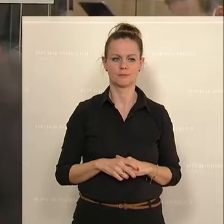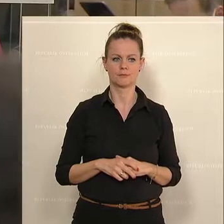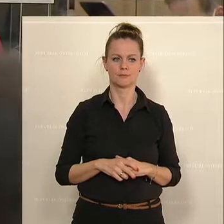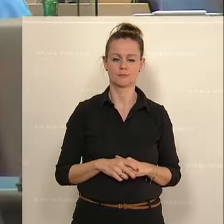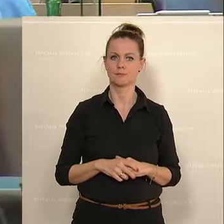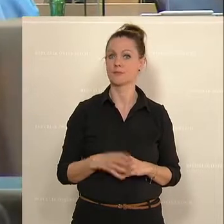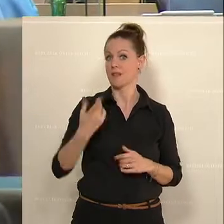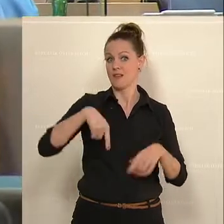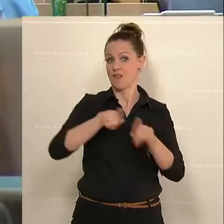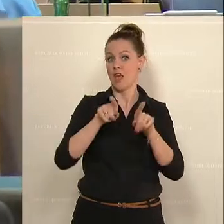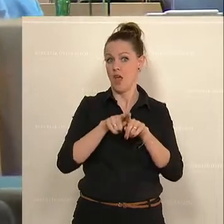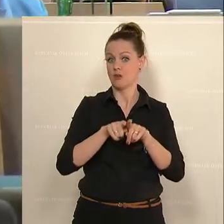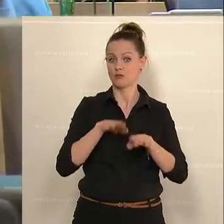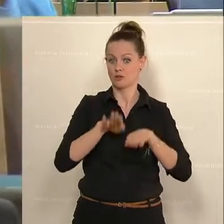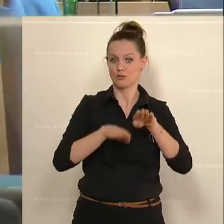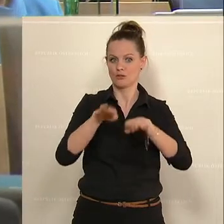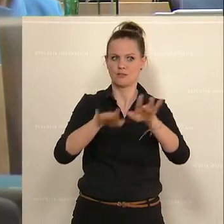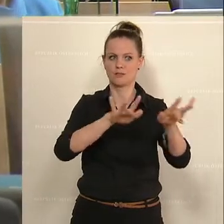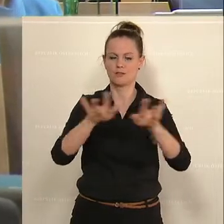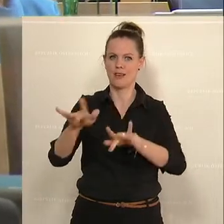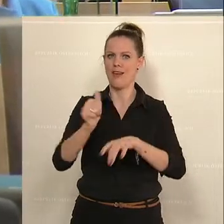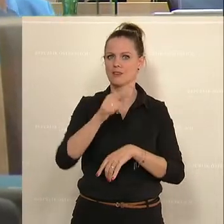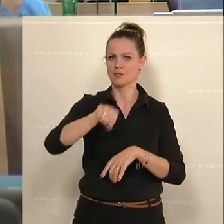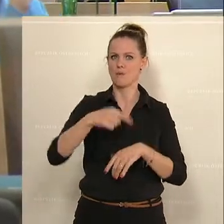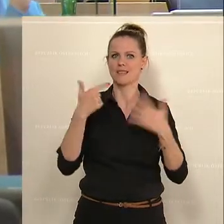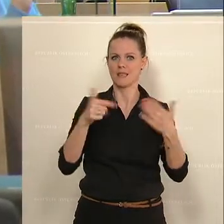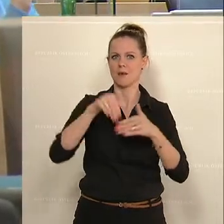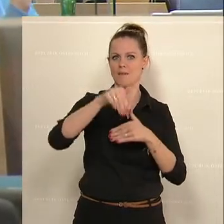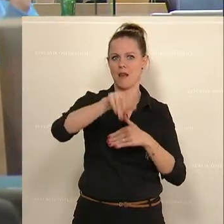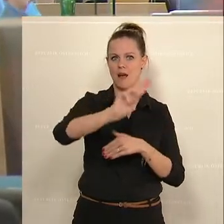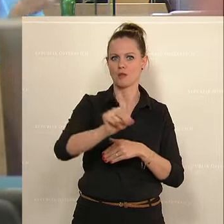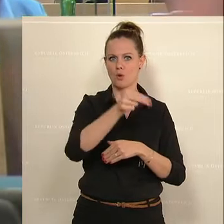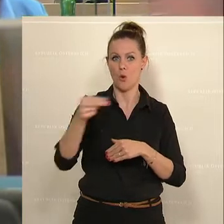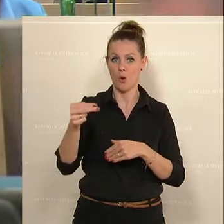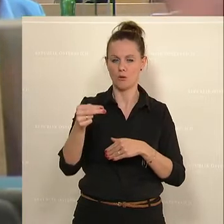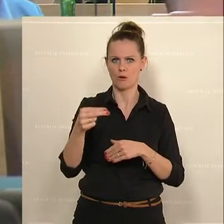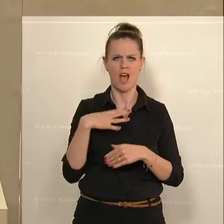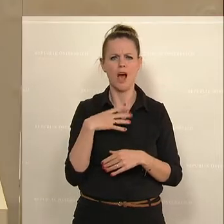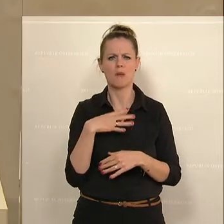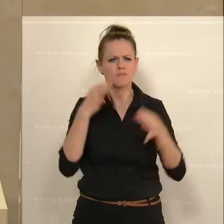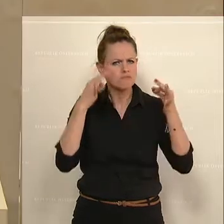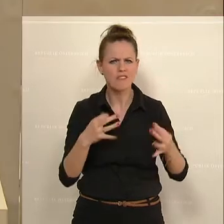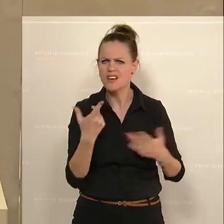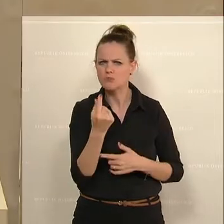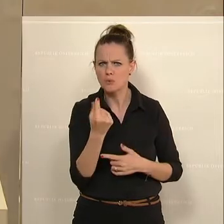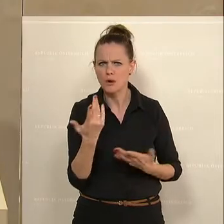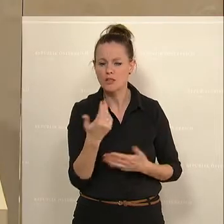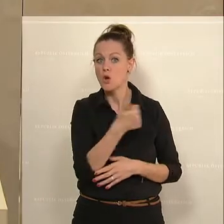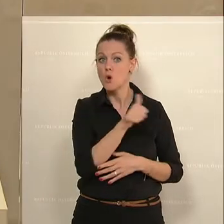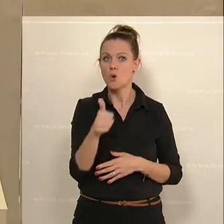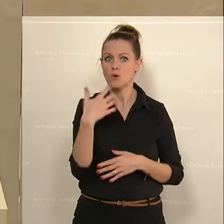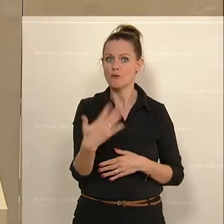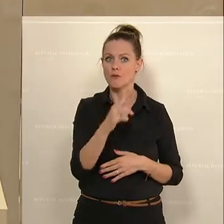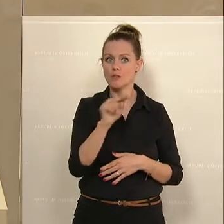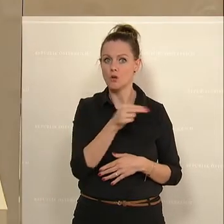Wir haben den nächsten Schritt gesetzt. 1,7 Milliarden Euro. Aber was bedeutet das konkret? 150